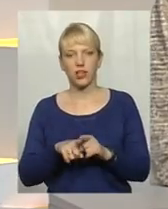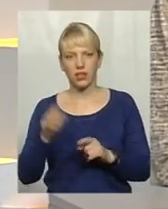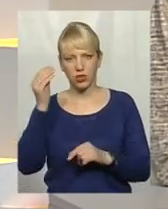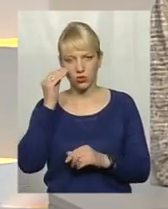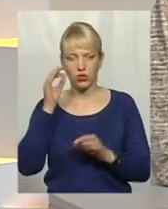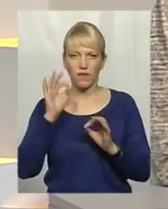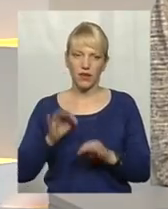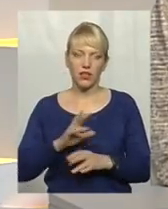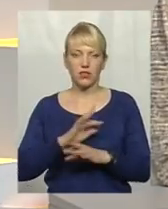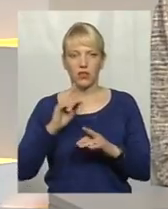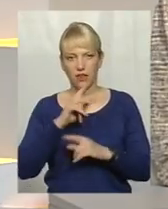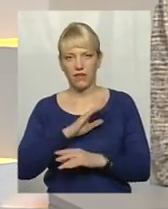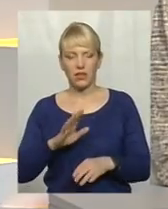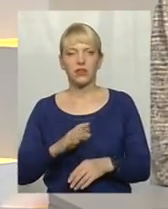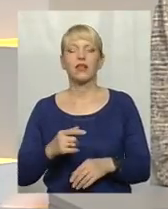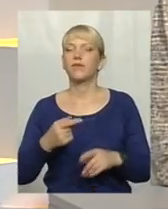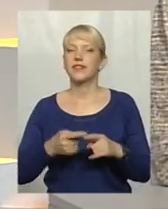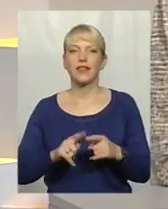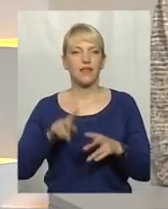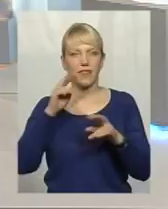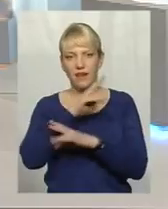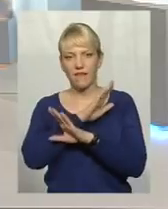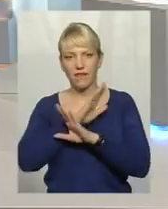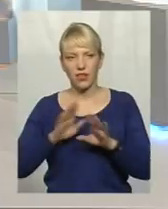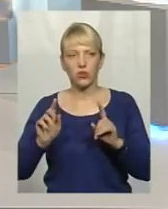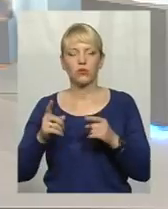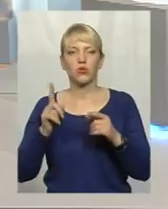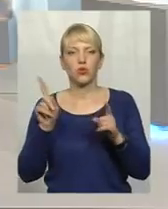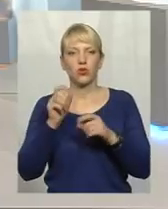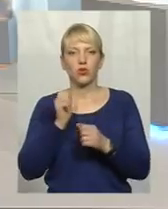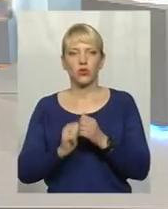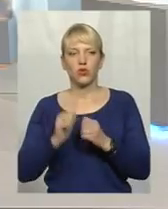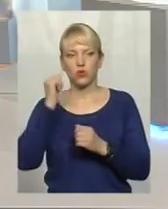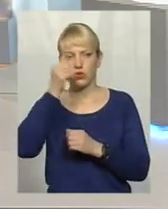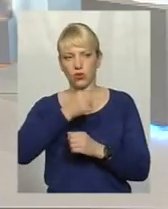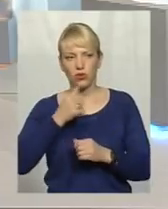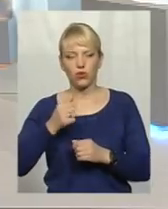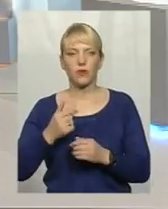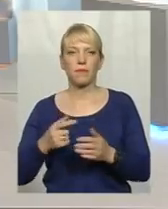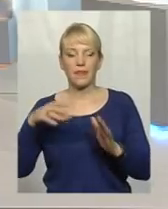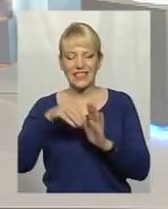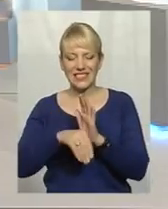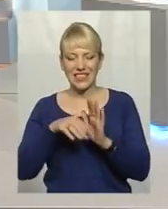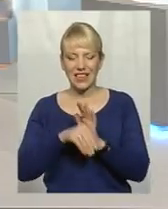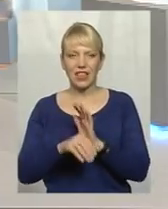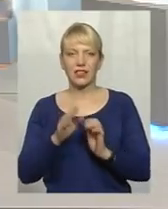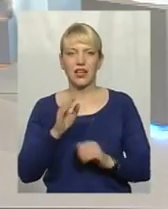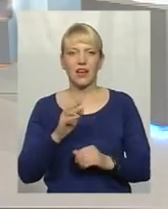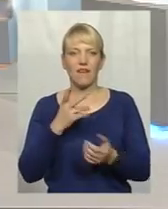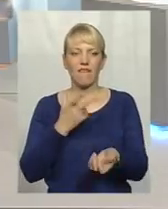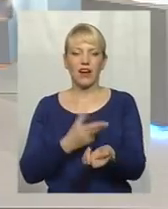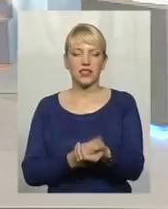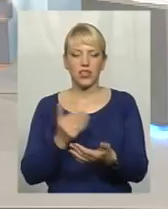невірне? Це абсолютно невірне судження, тому що кожного року склад вакцини обновлюється.